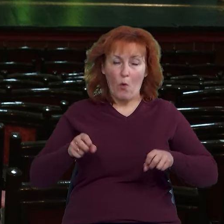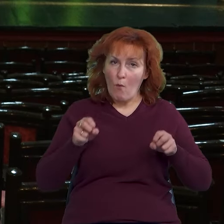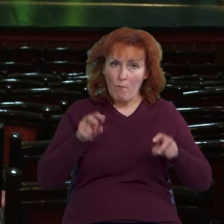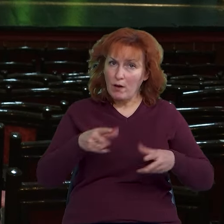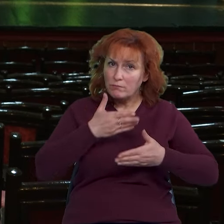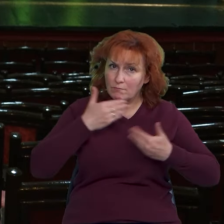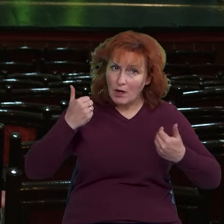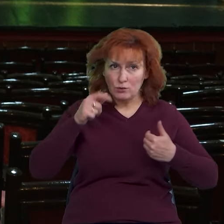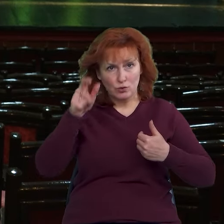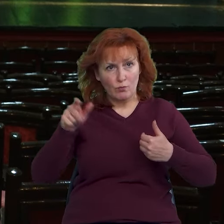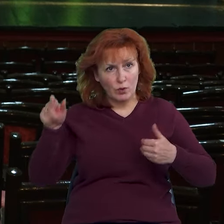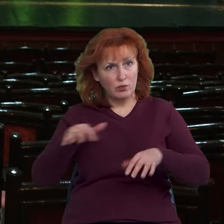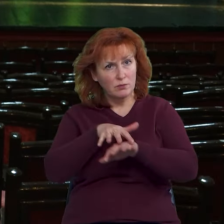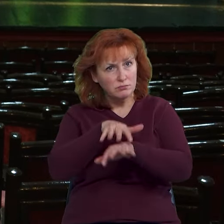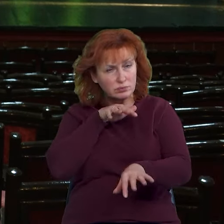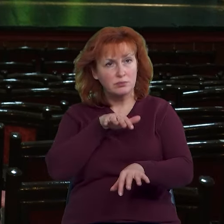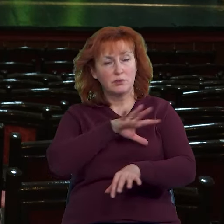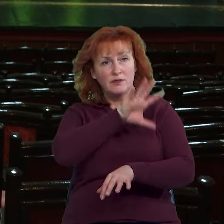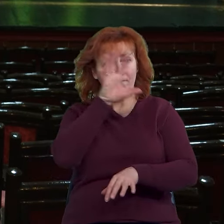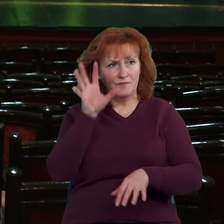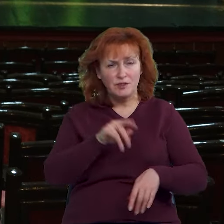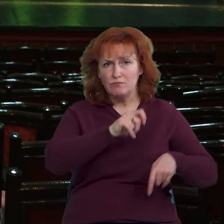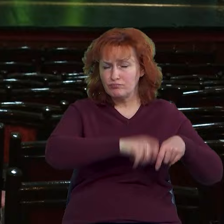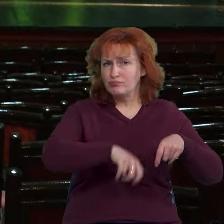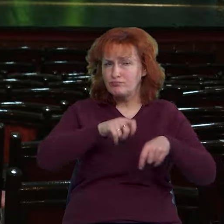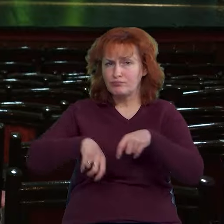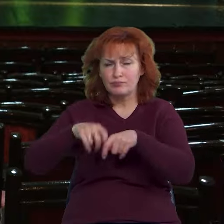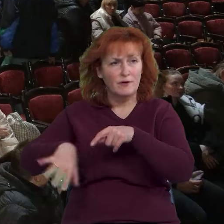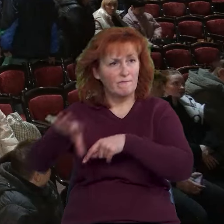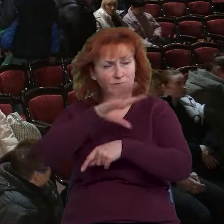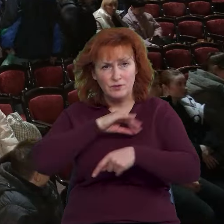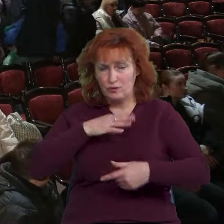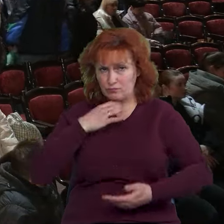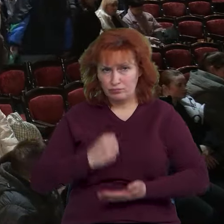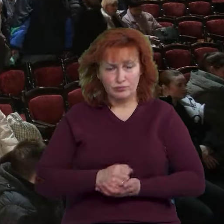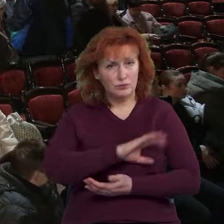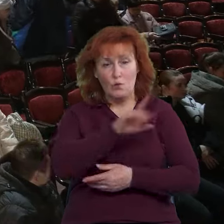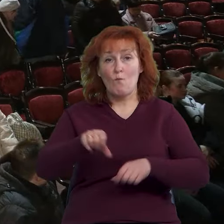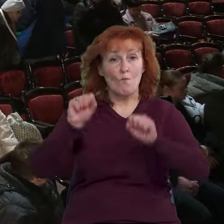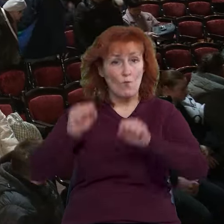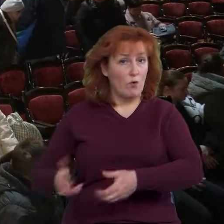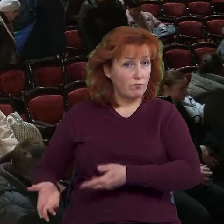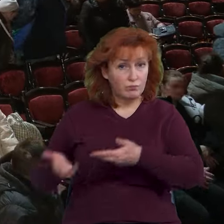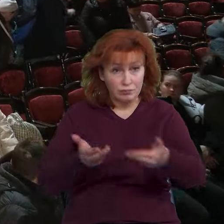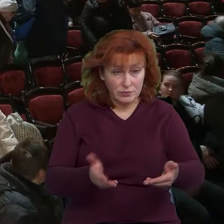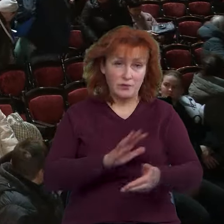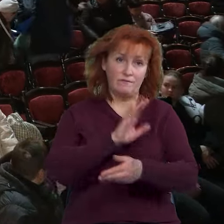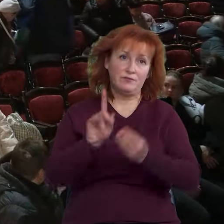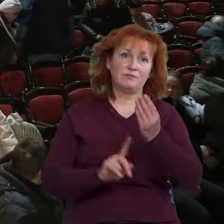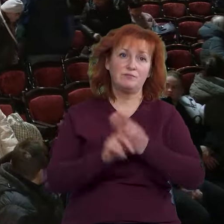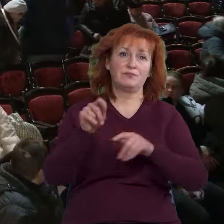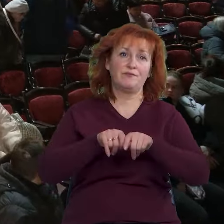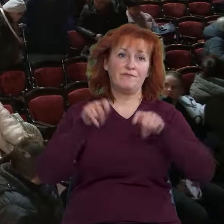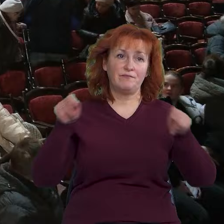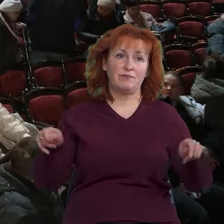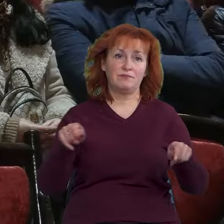безпечно це. Всі три позиції сказали так. Сергій Мойсієнко каже, надалі театр працюватиме у